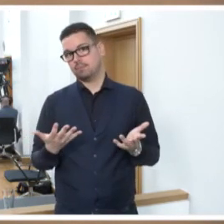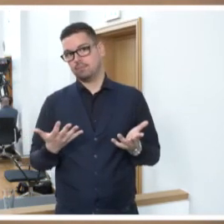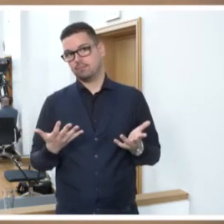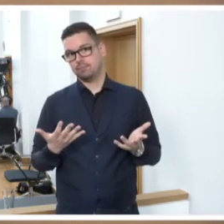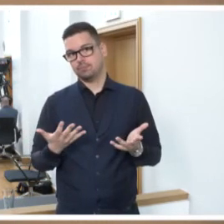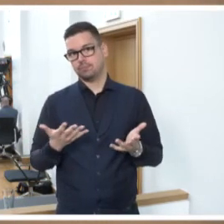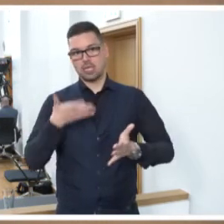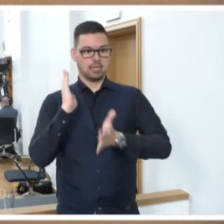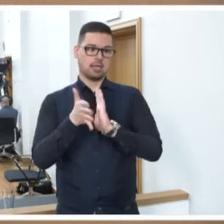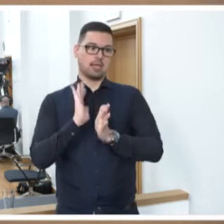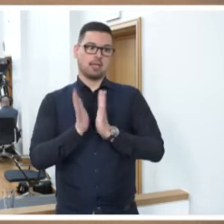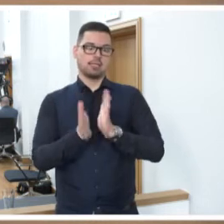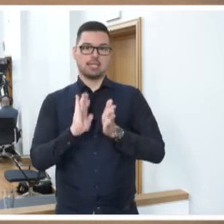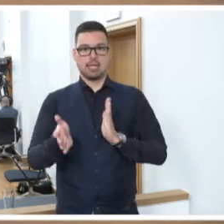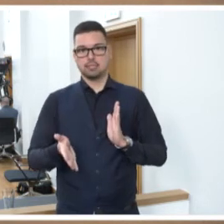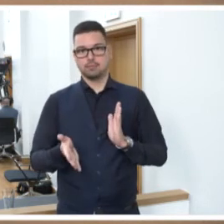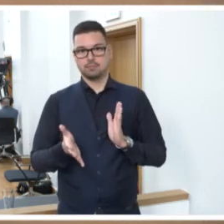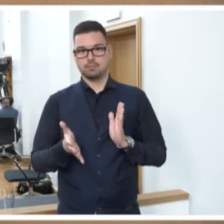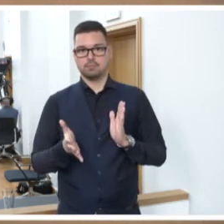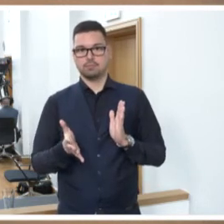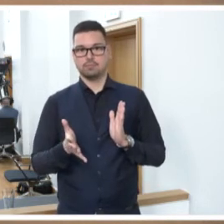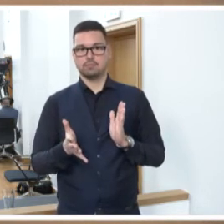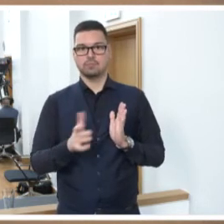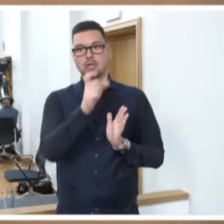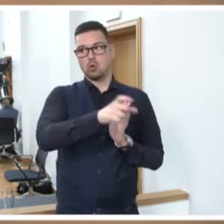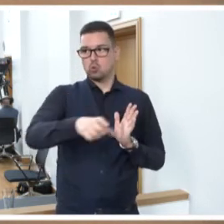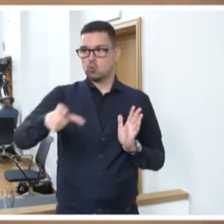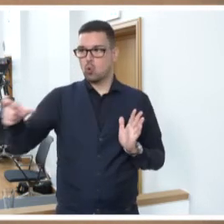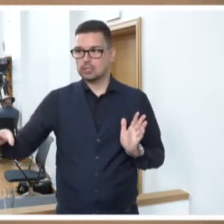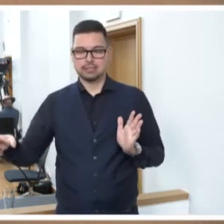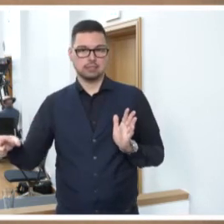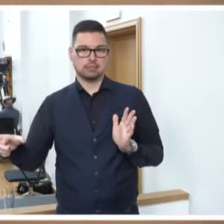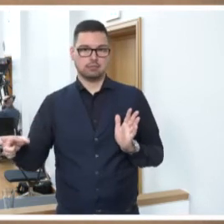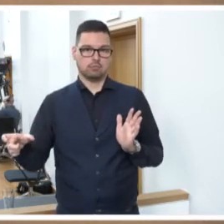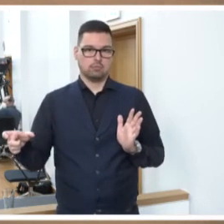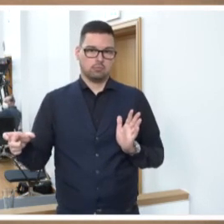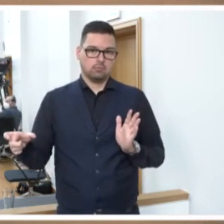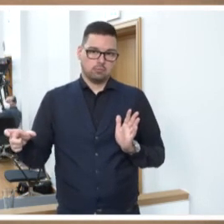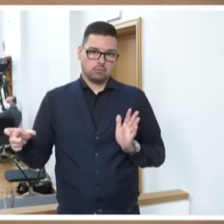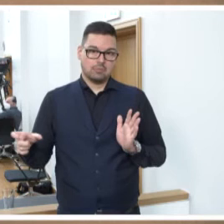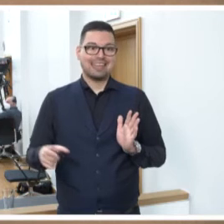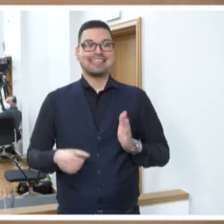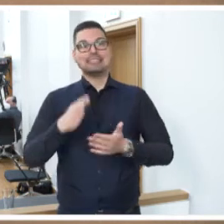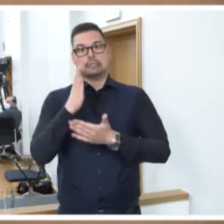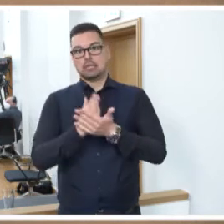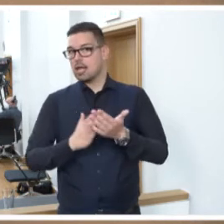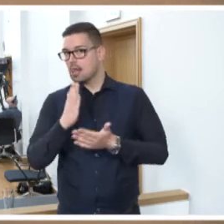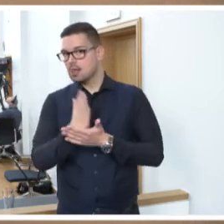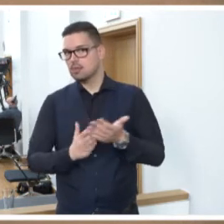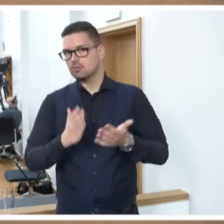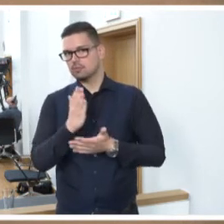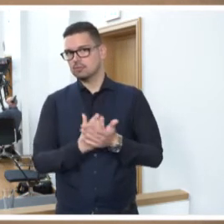verkündet werden, ist ja immer, dass die Leute oder viele Leute jedenfalls die Hälfte des Gesagten,